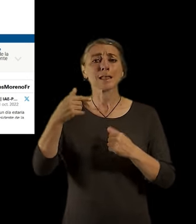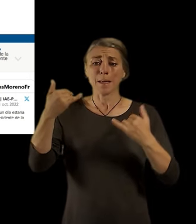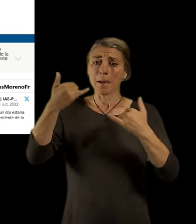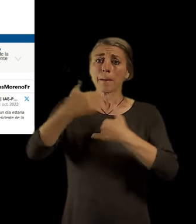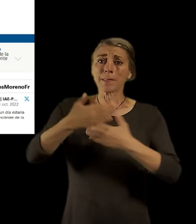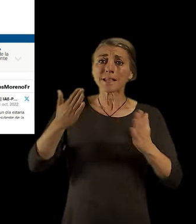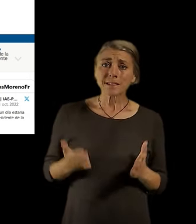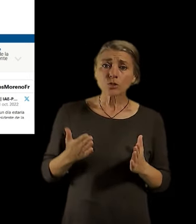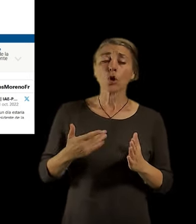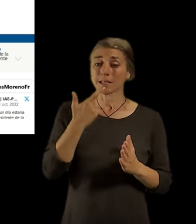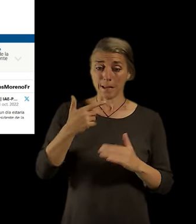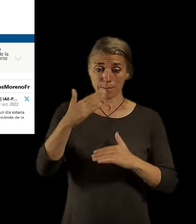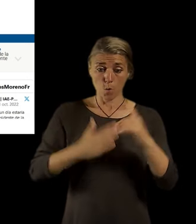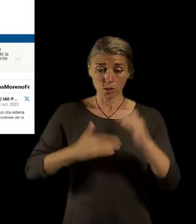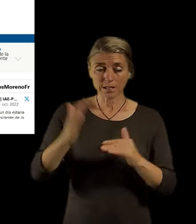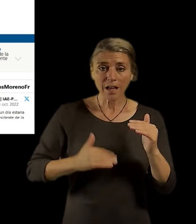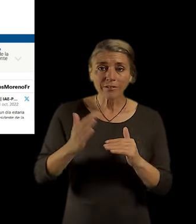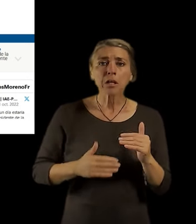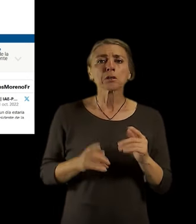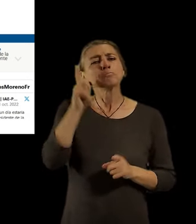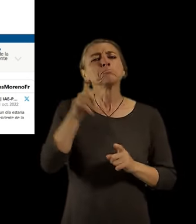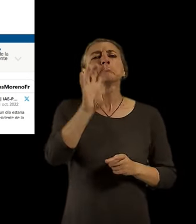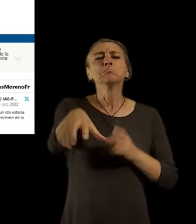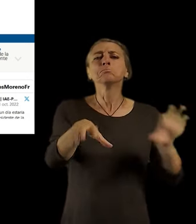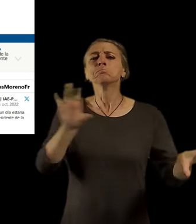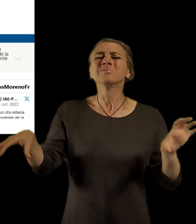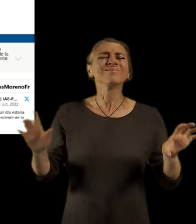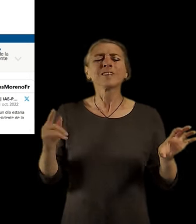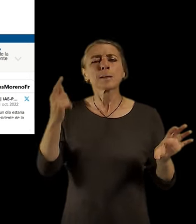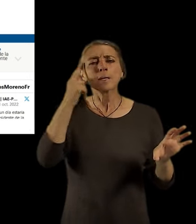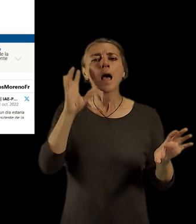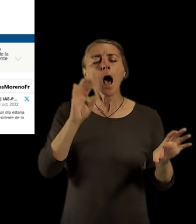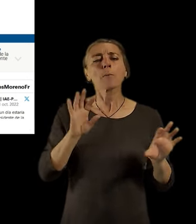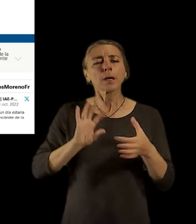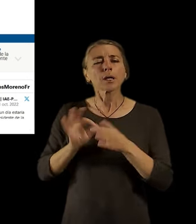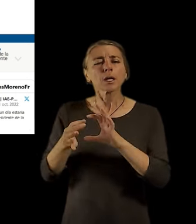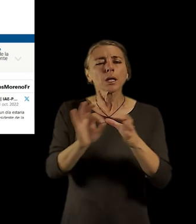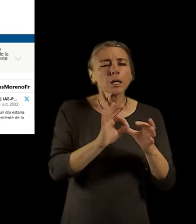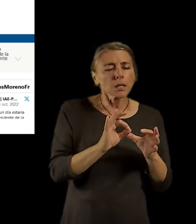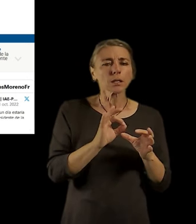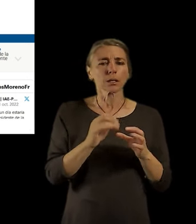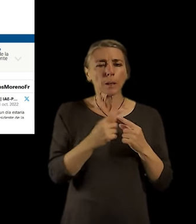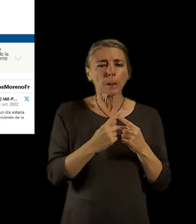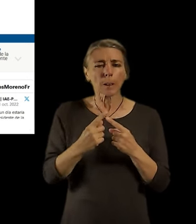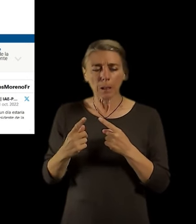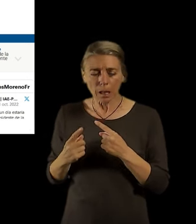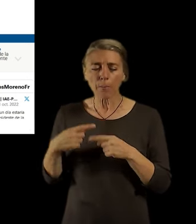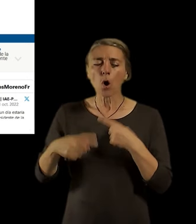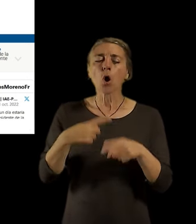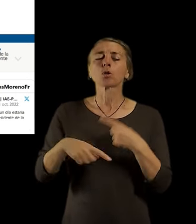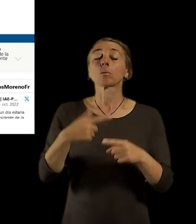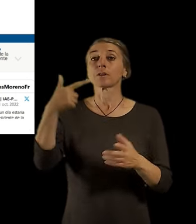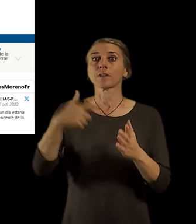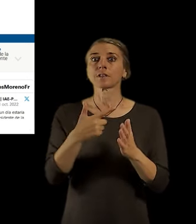toho časového hlediska. Na ten ovazovali nějaké články a potom asi ten nejznámější z roku 2021, kde ten svůj